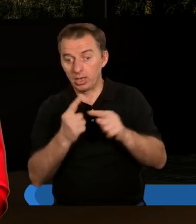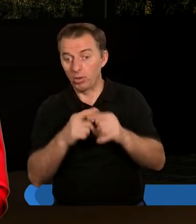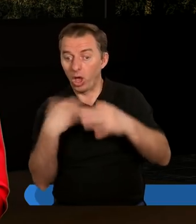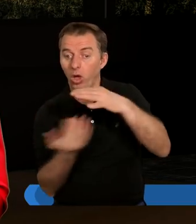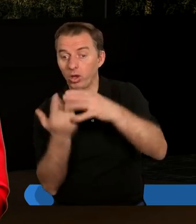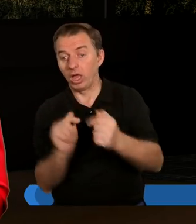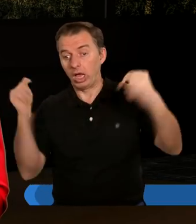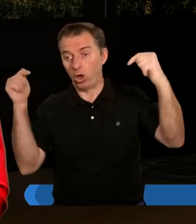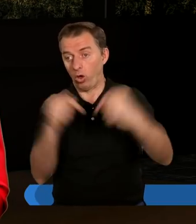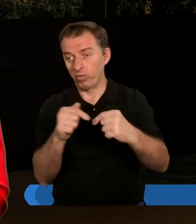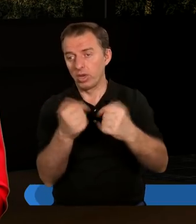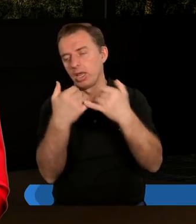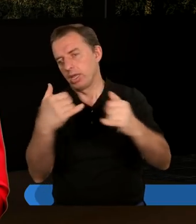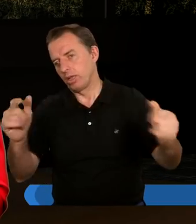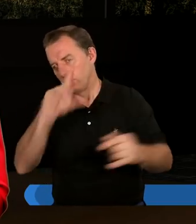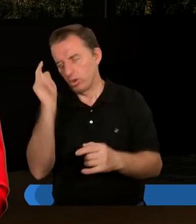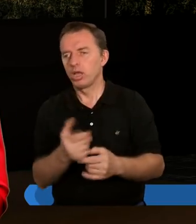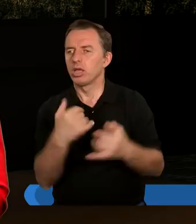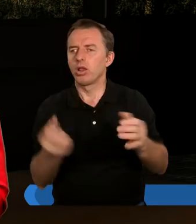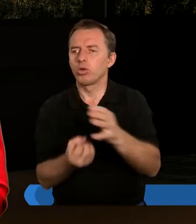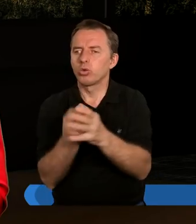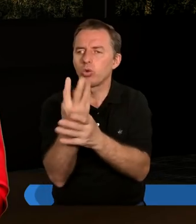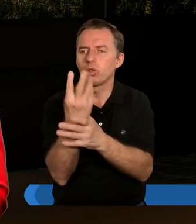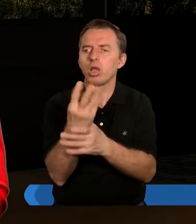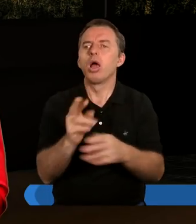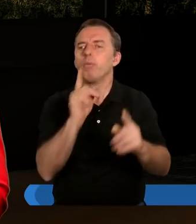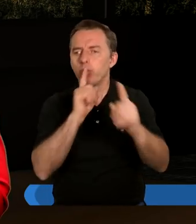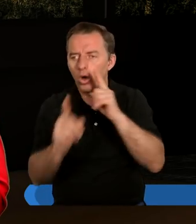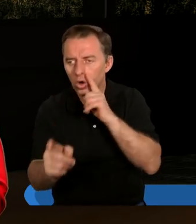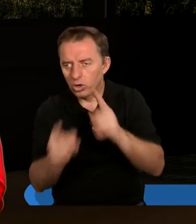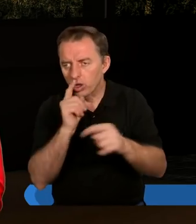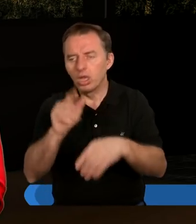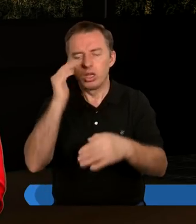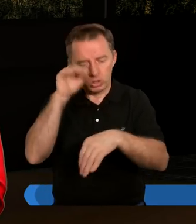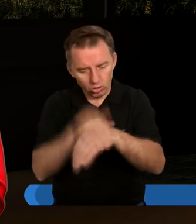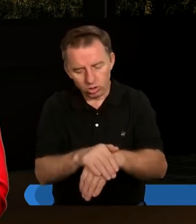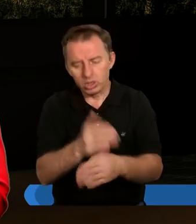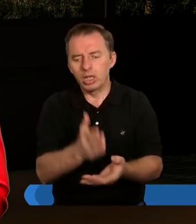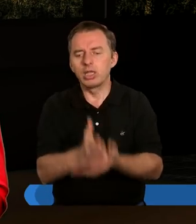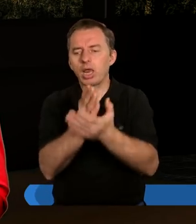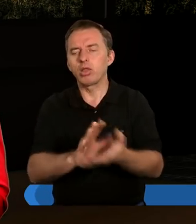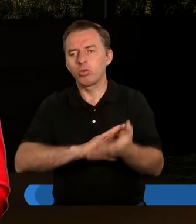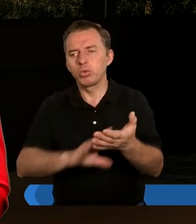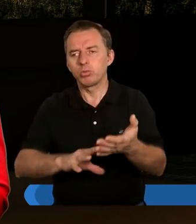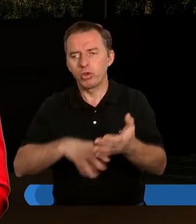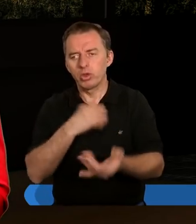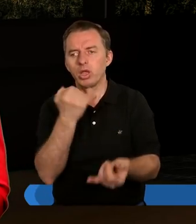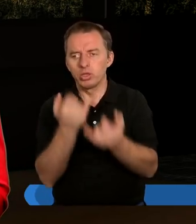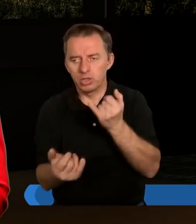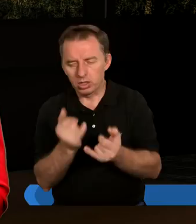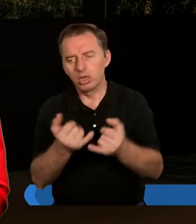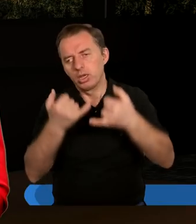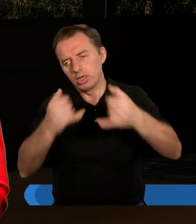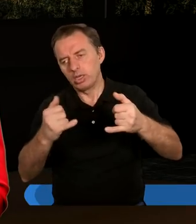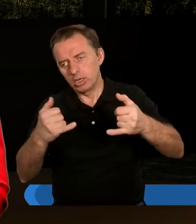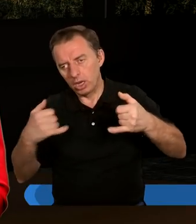jakimkolwiek konflikcie innym osobom, idź do źródła i właśnie porozmawiaj zgodnie z radą z Biblii. Jeżeli